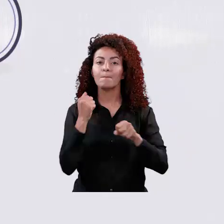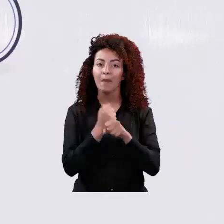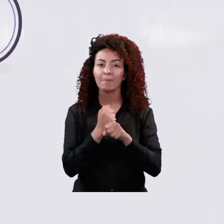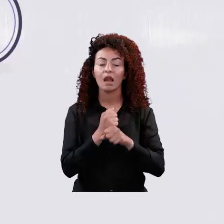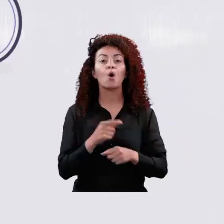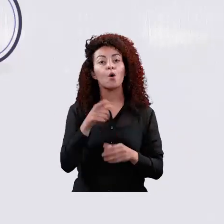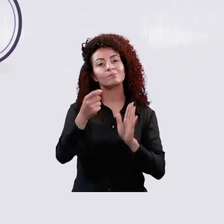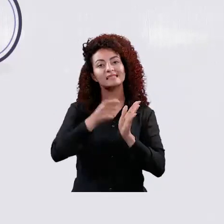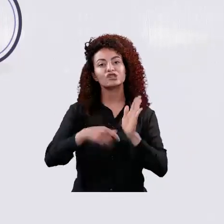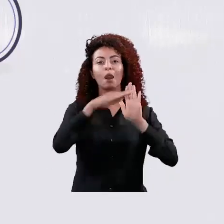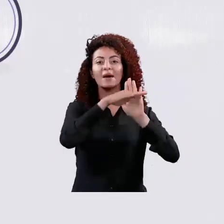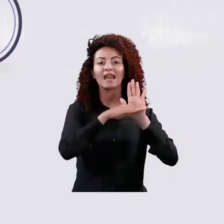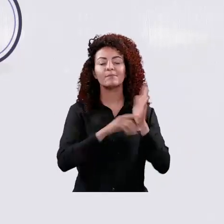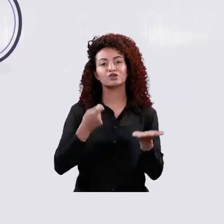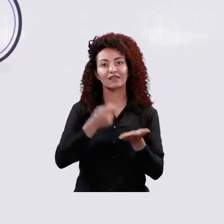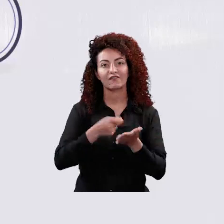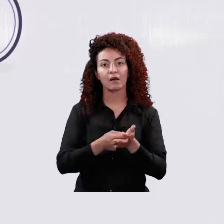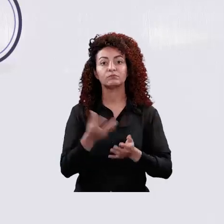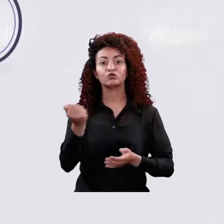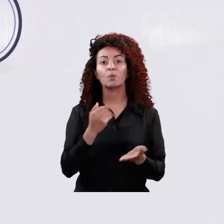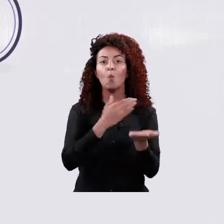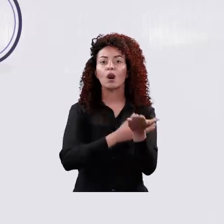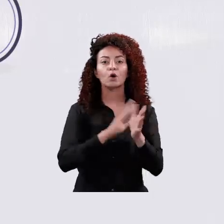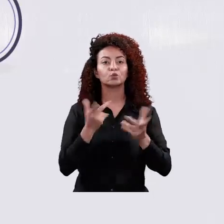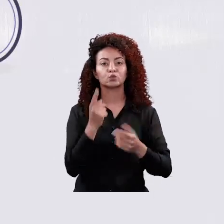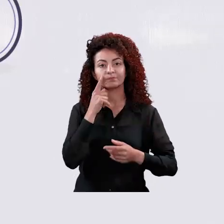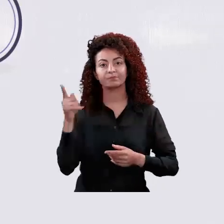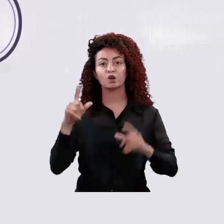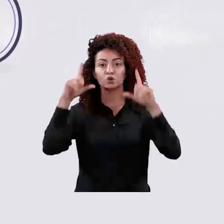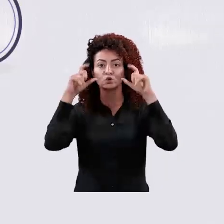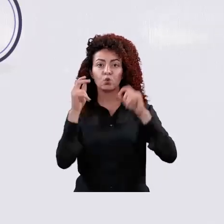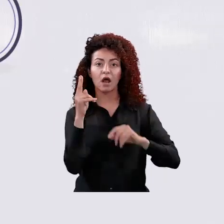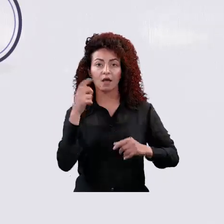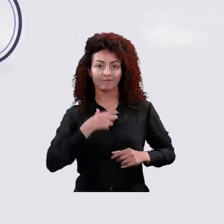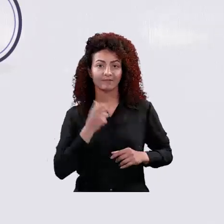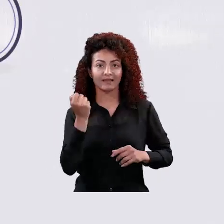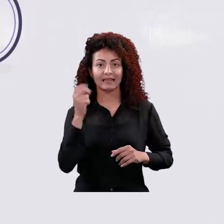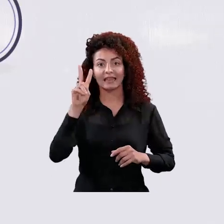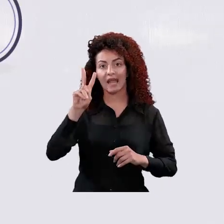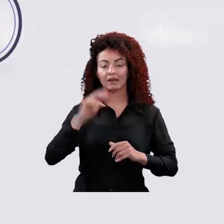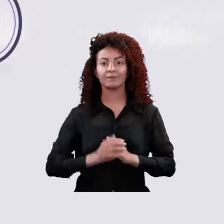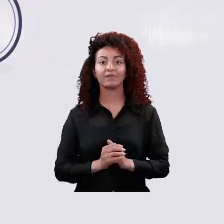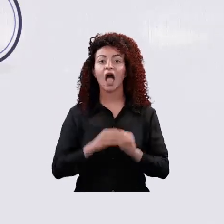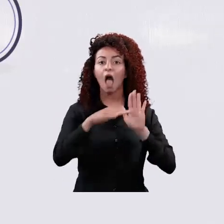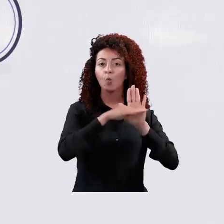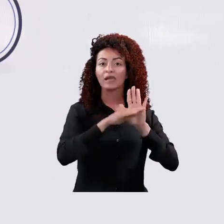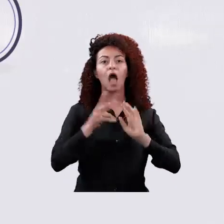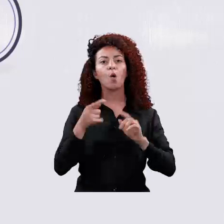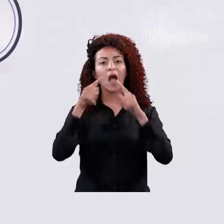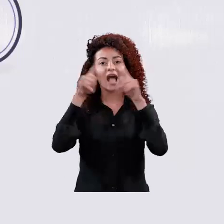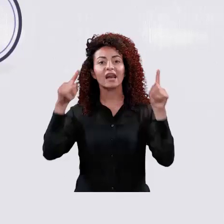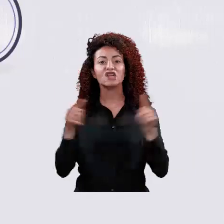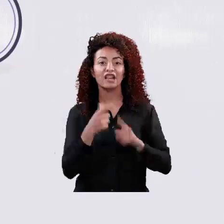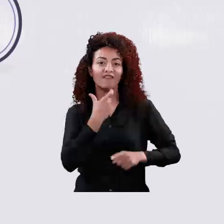بالبرنامج ولازم يكون عندك المستندات التالية صورة شمسية عدد 2 بطاقة الهوية أو